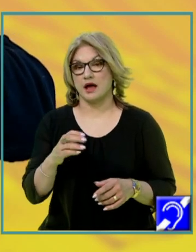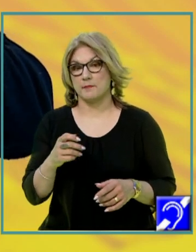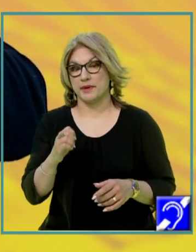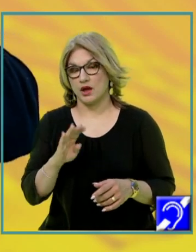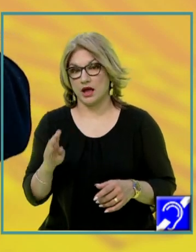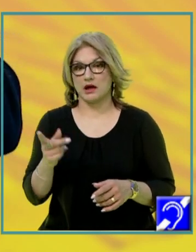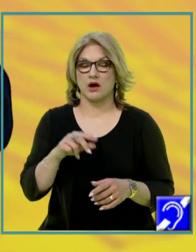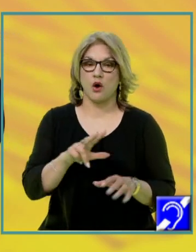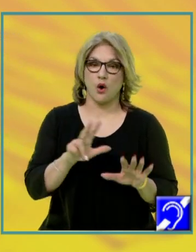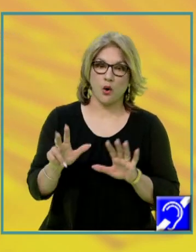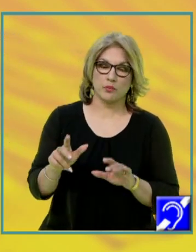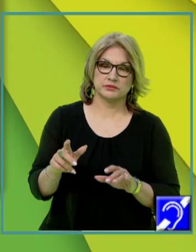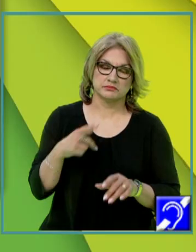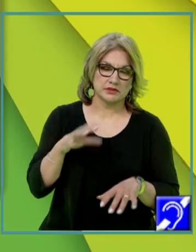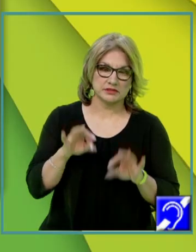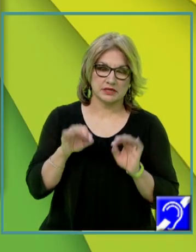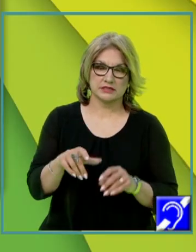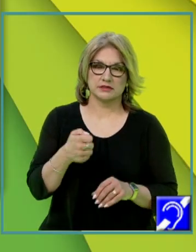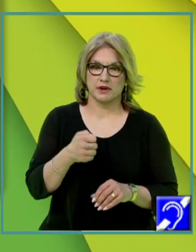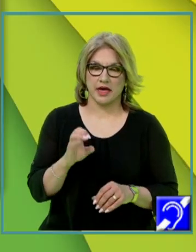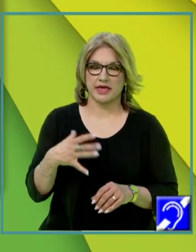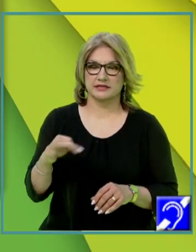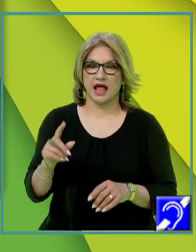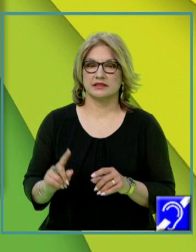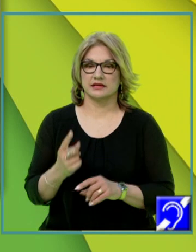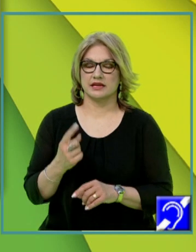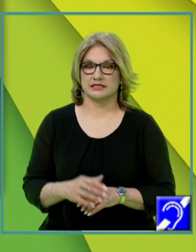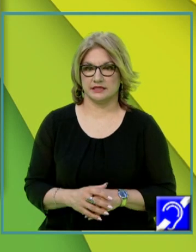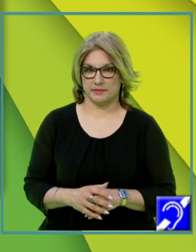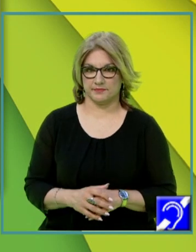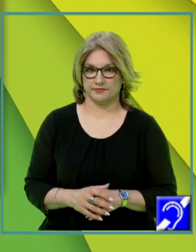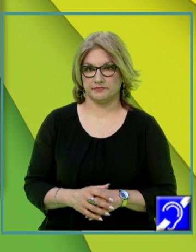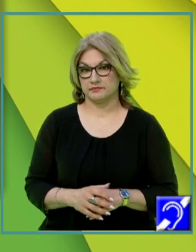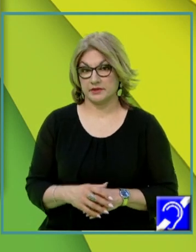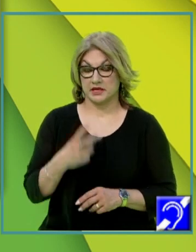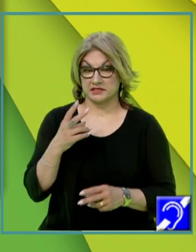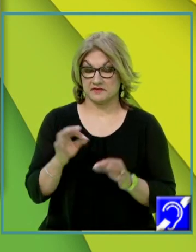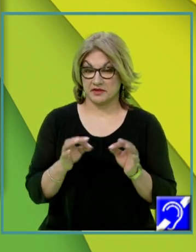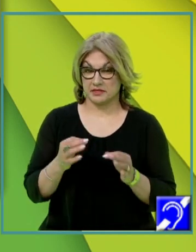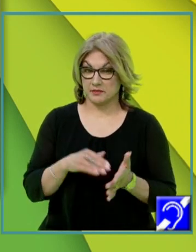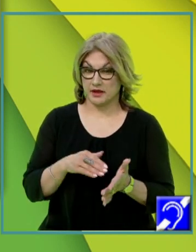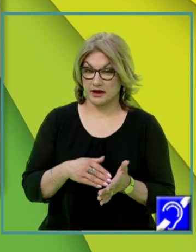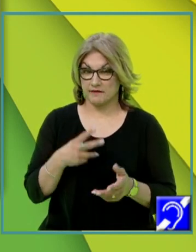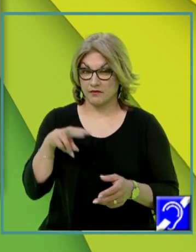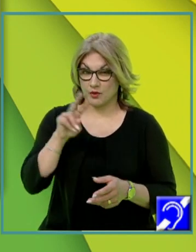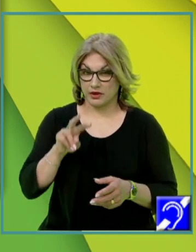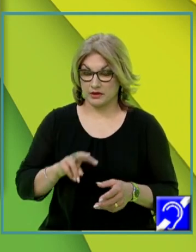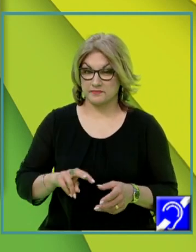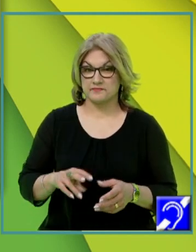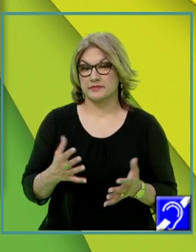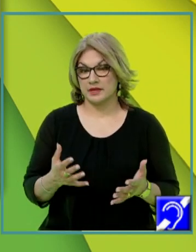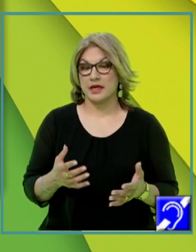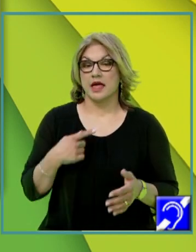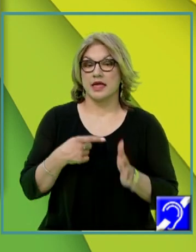și trebuie să-l determinăm pe AE, care este altă înălțime. Ia să vedem ce mai avem nevoie. De exemplu,